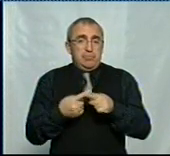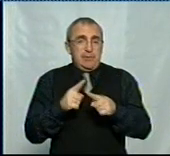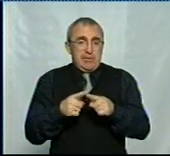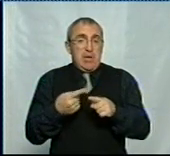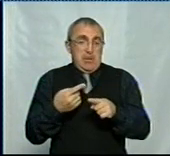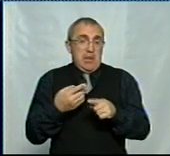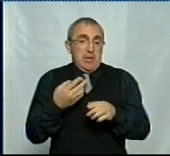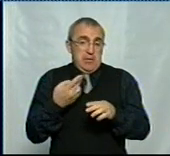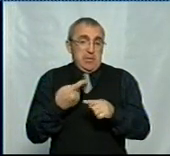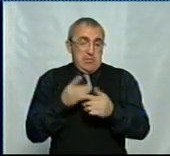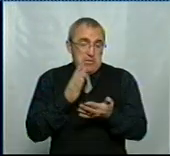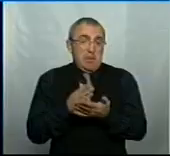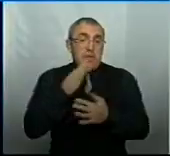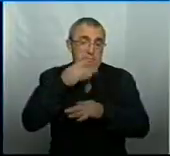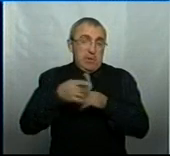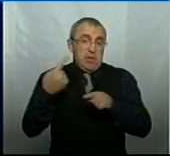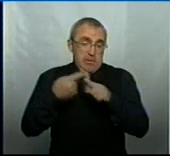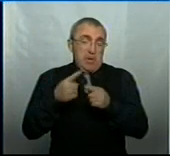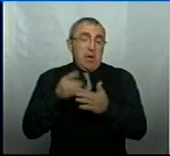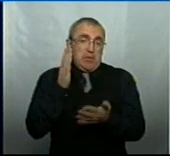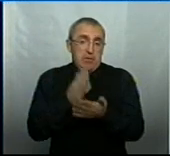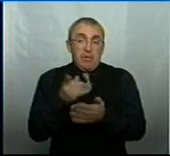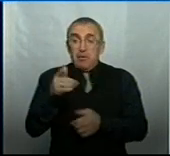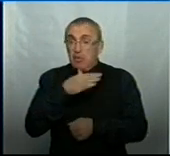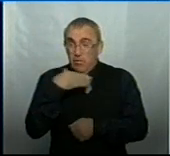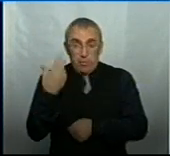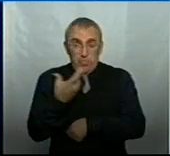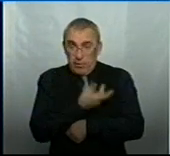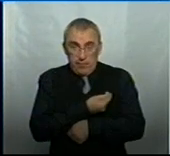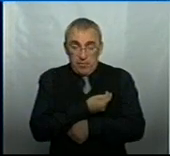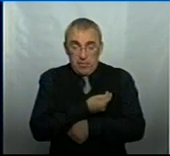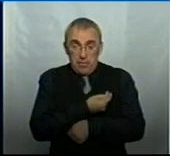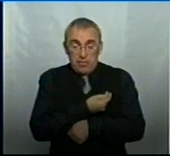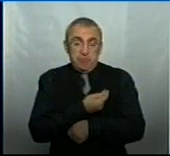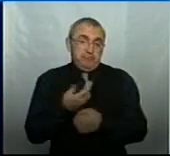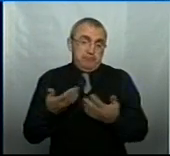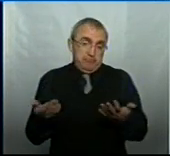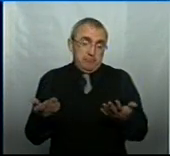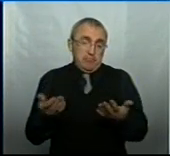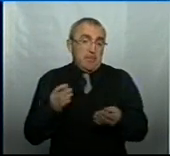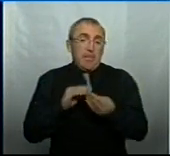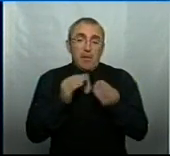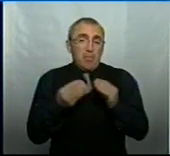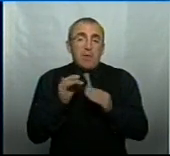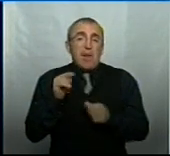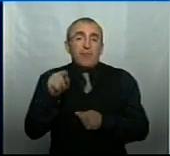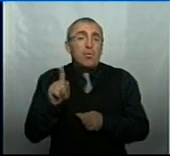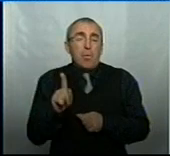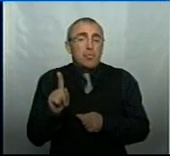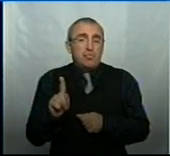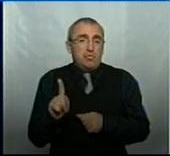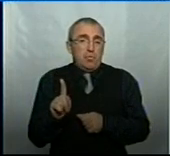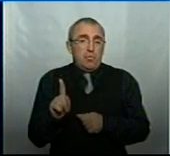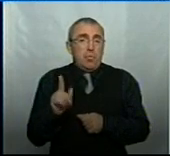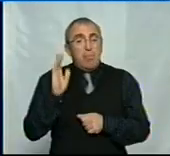так і є, за кордоном, воно так і є. Тобто і ти не хочеш прививатися. І проблема навіть не в тому, що